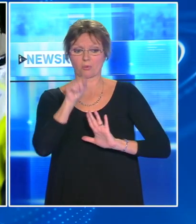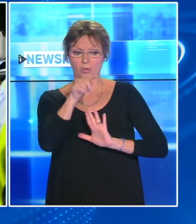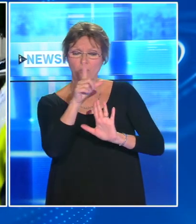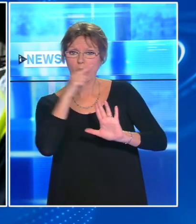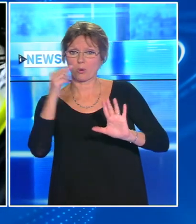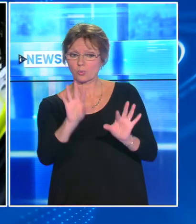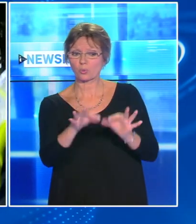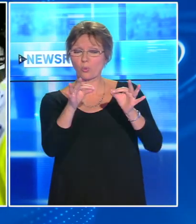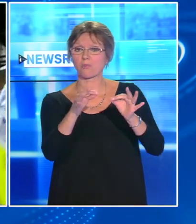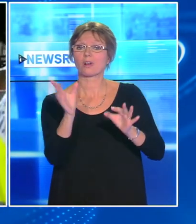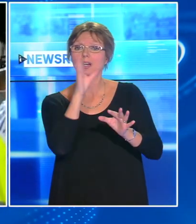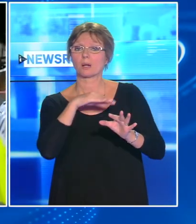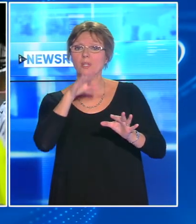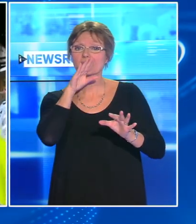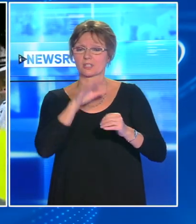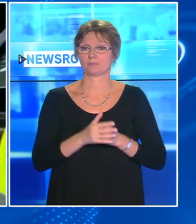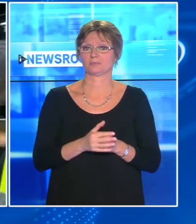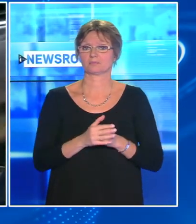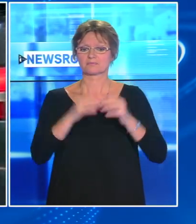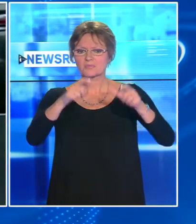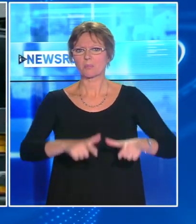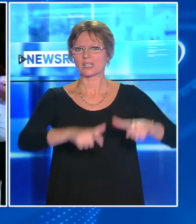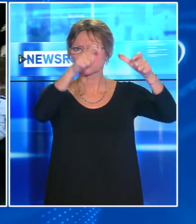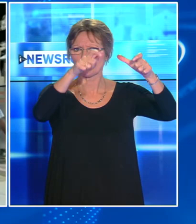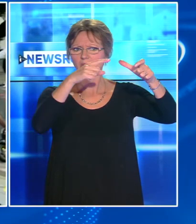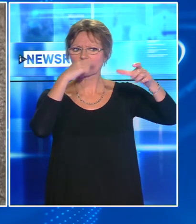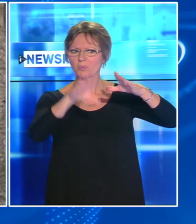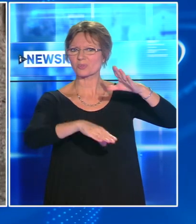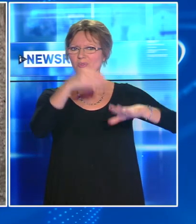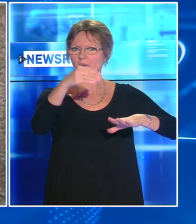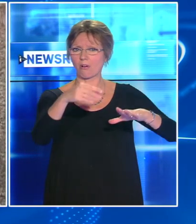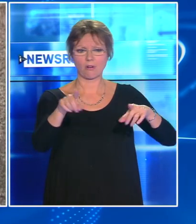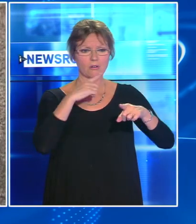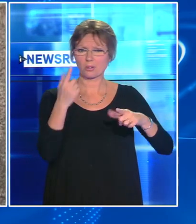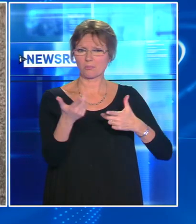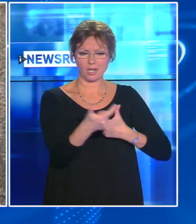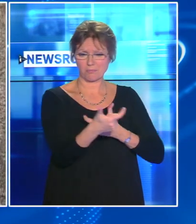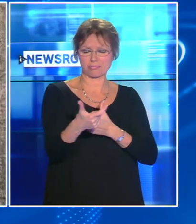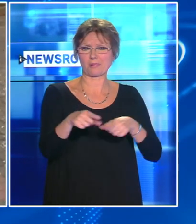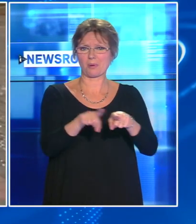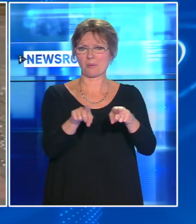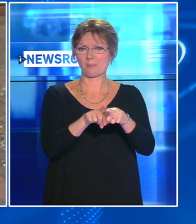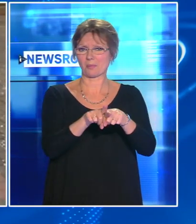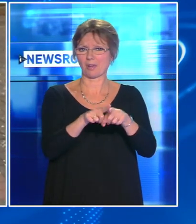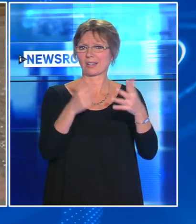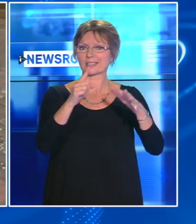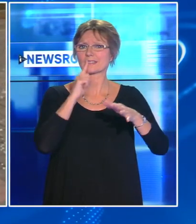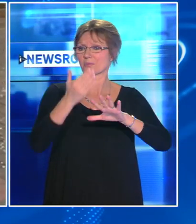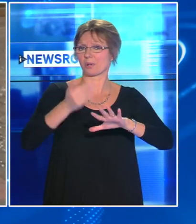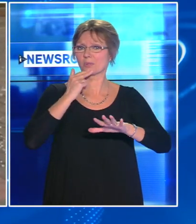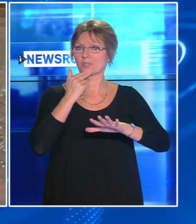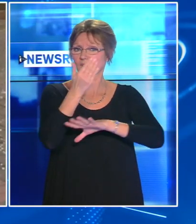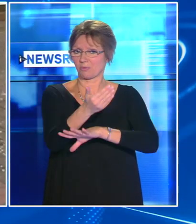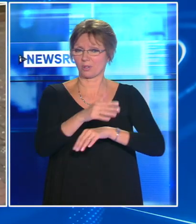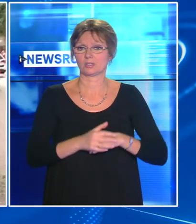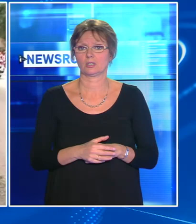retrouvé cet après-midi, il est sorti d'un bâtiment armé de cette même petite arme automatique qui lui avait servi il y a sept jours à tuer deux personnes